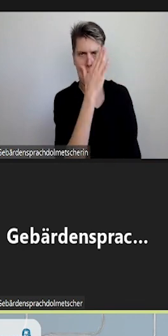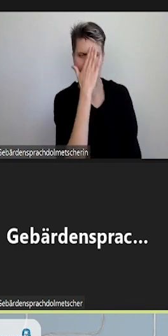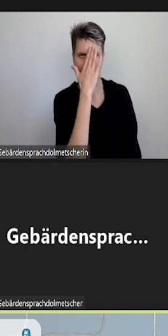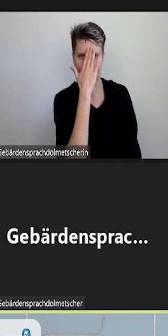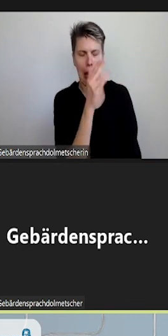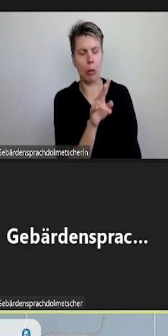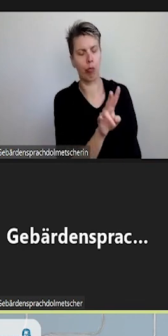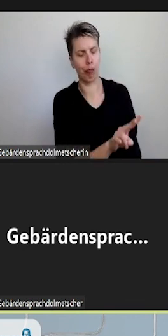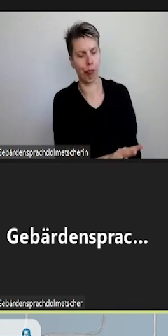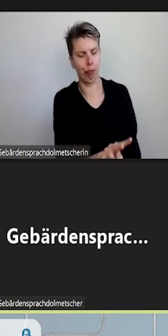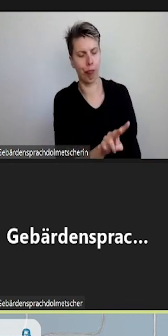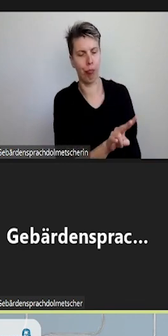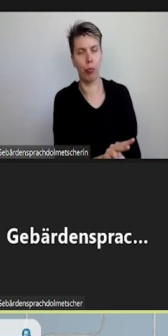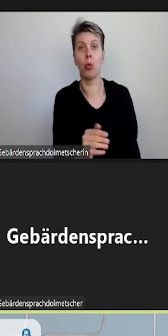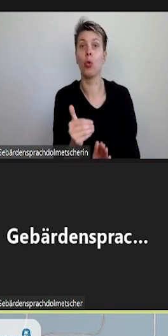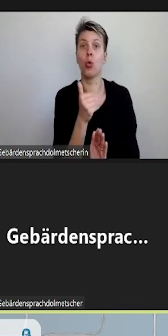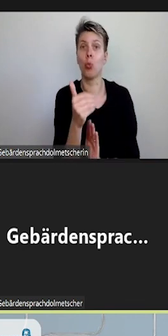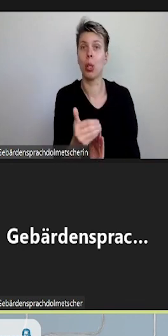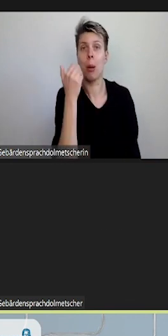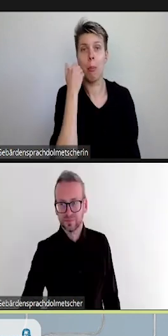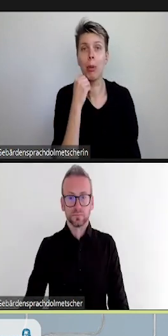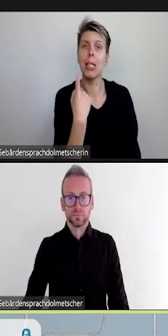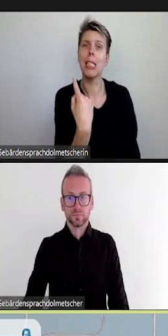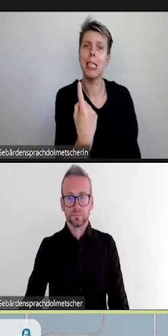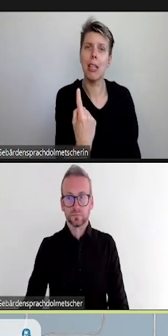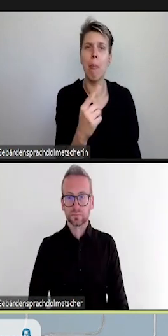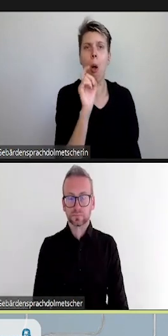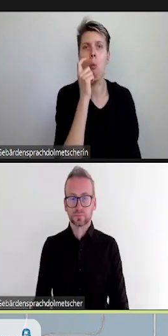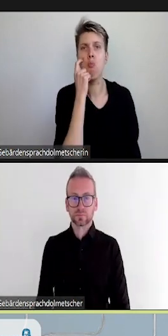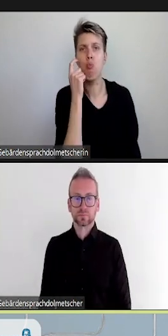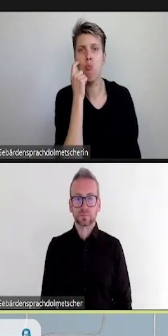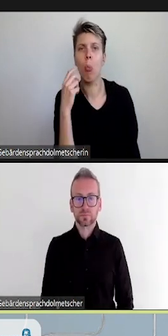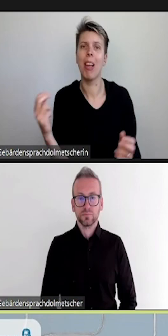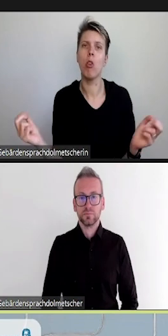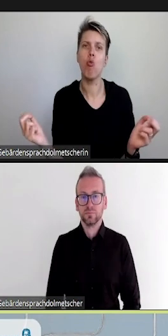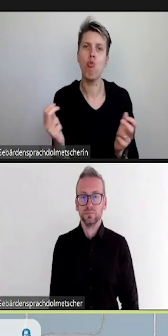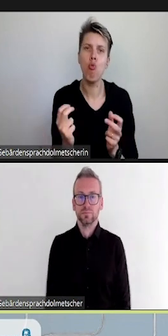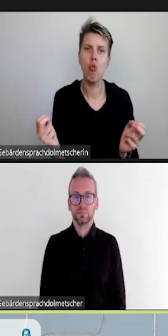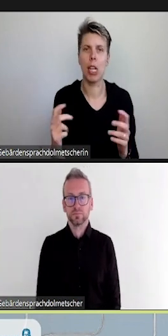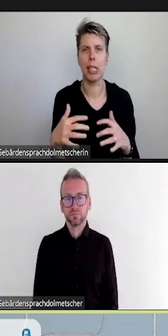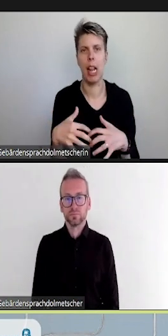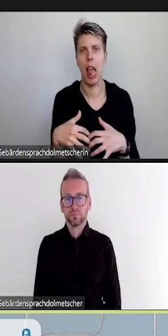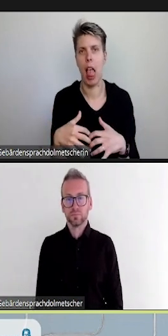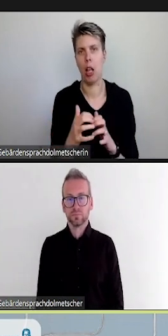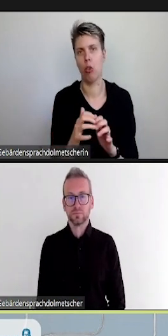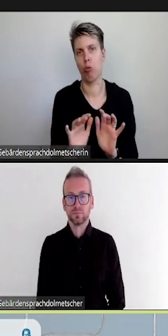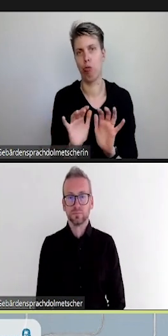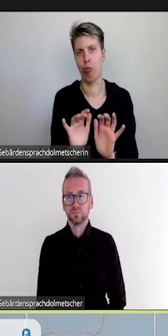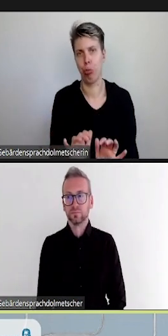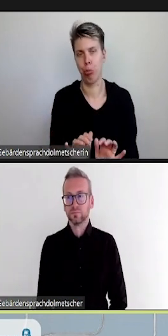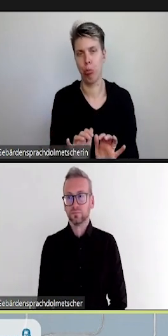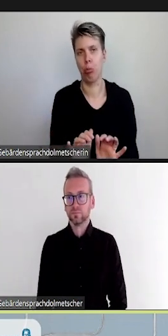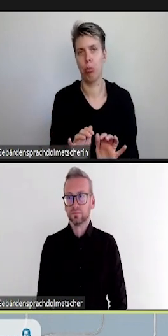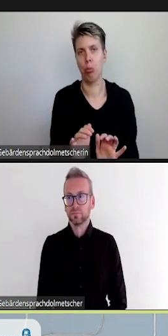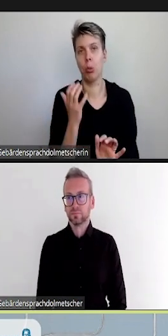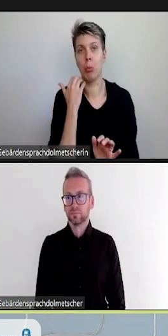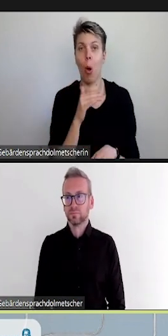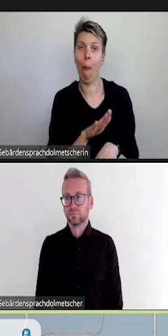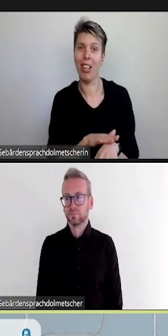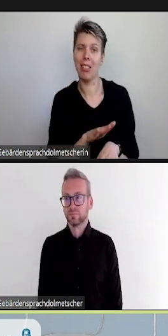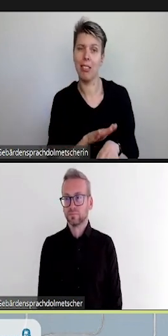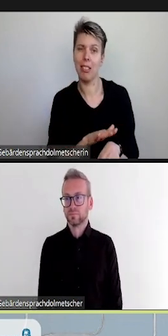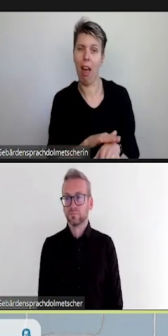probieren Sie einfach mal mit dem Tool aus, Untertitel zu erstellen und diese an die Zeiten richtig